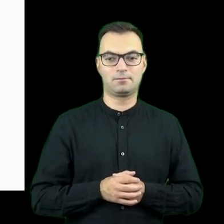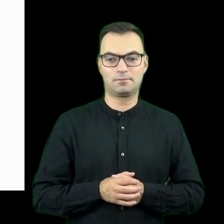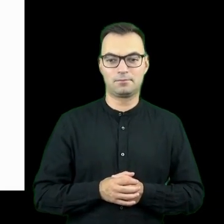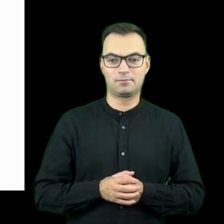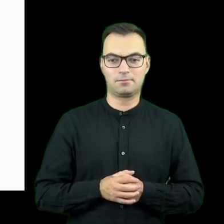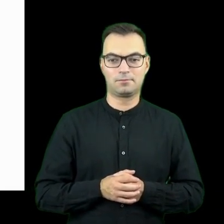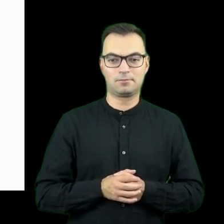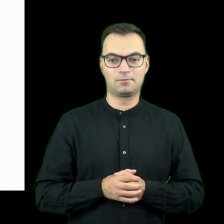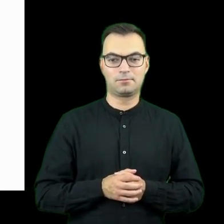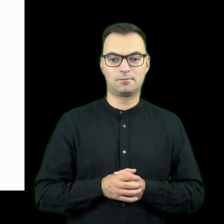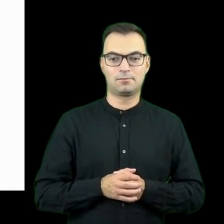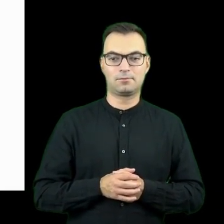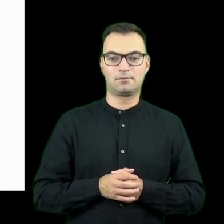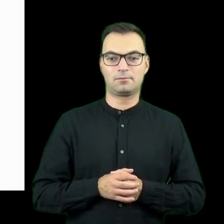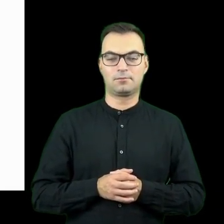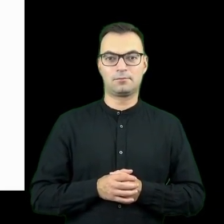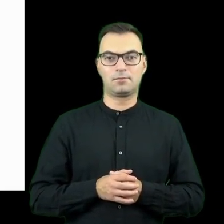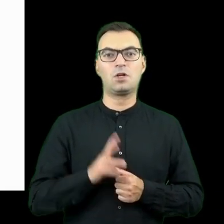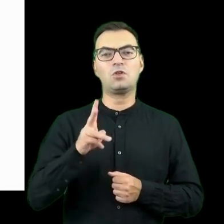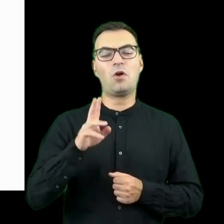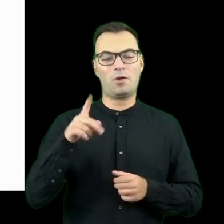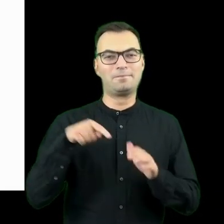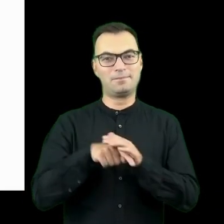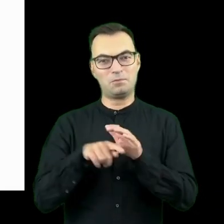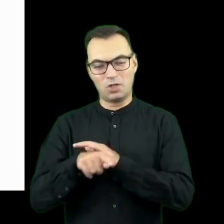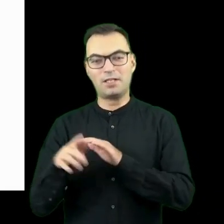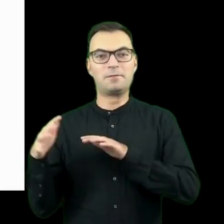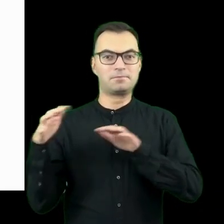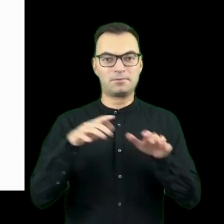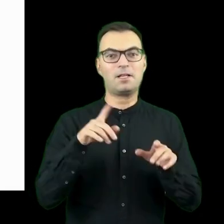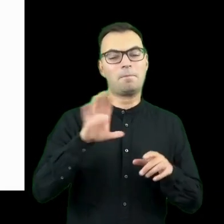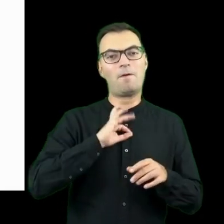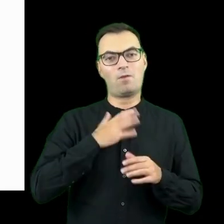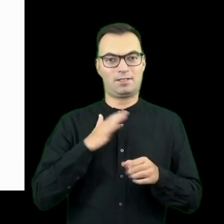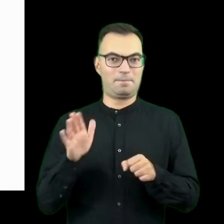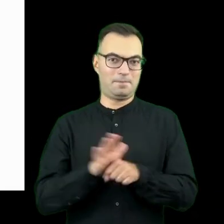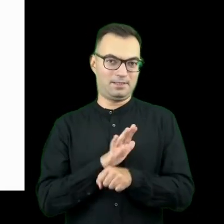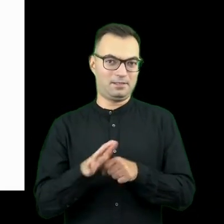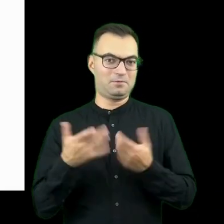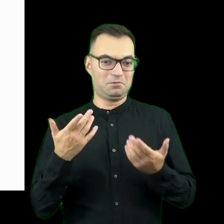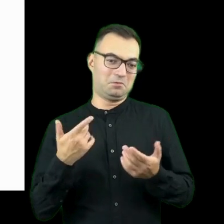wśród osób migrańskich prowadzących własne biznesy. No i tutaj wydaje mi się, że to jest dosyć dobry